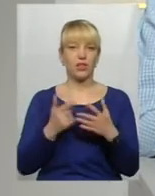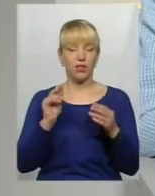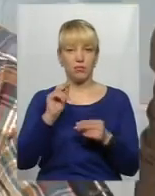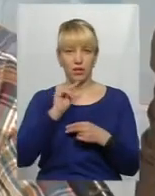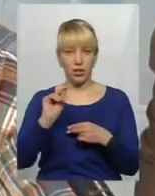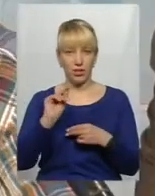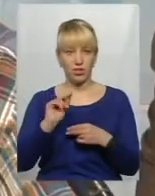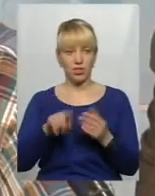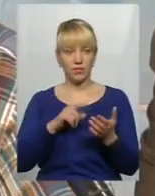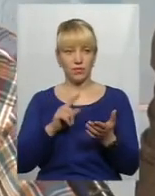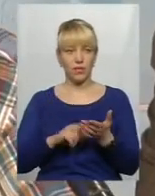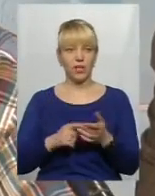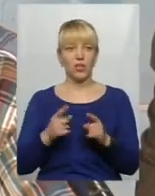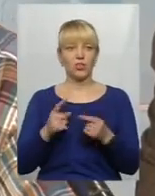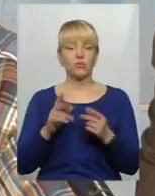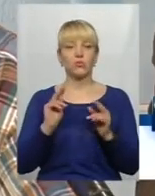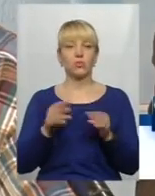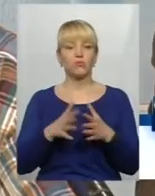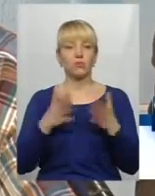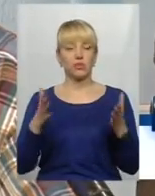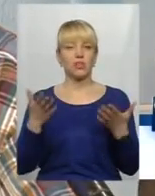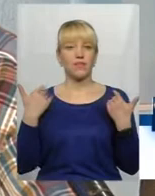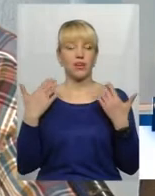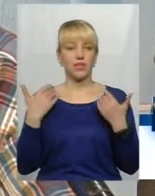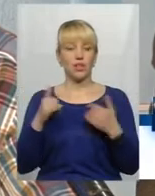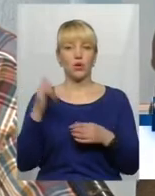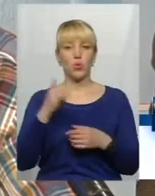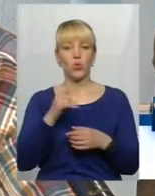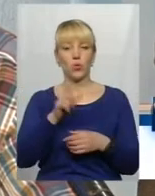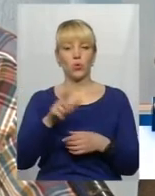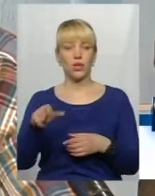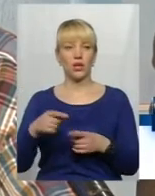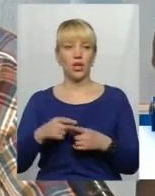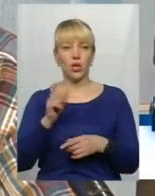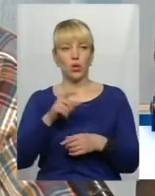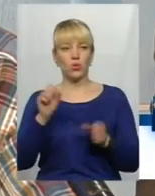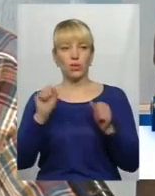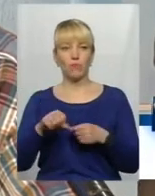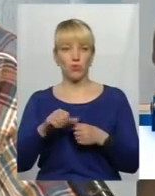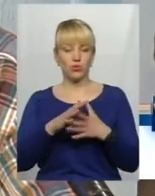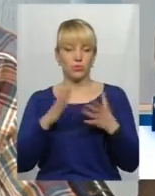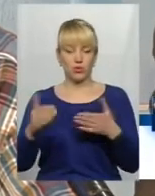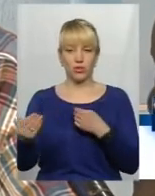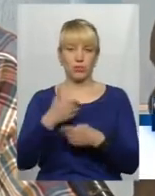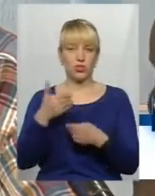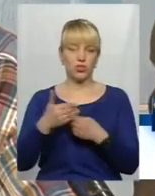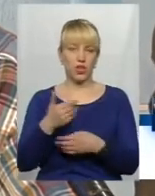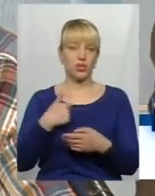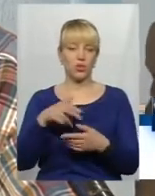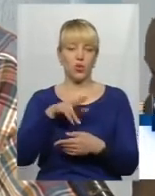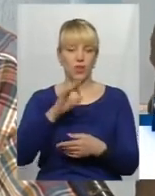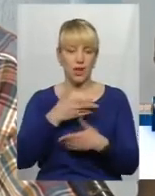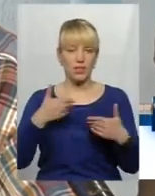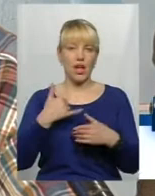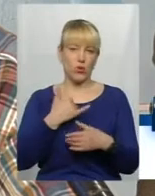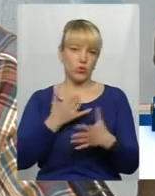може приїхати. Чому? Тому що чим більше вихідних у людей, у них більше можливості поїхати, у нас більше робочих